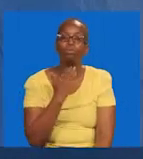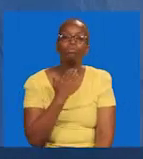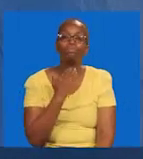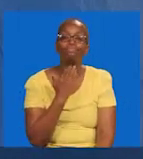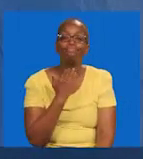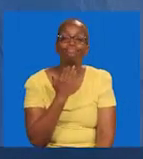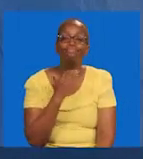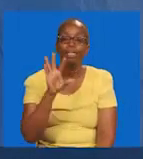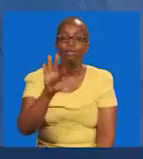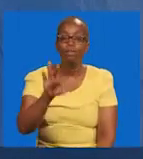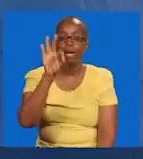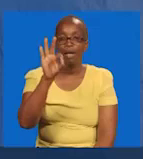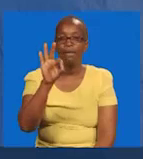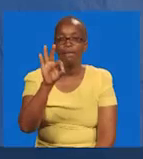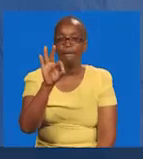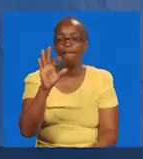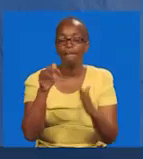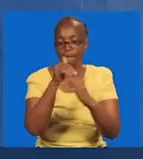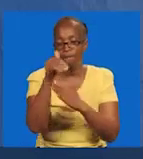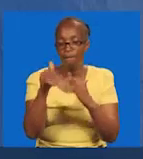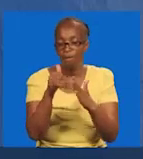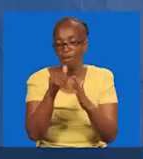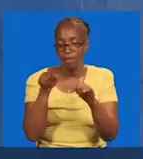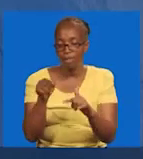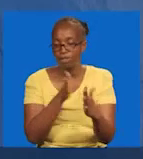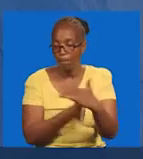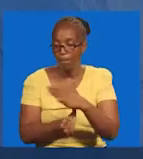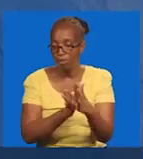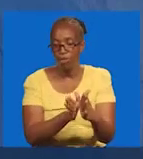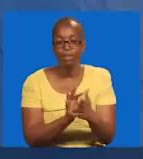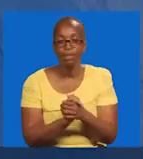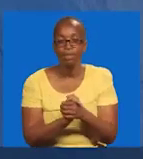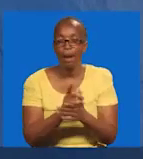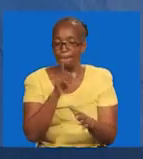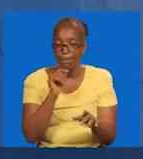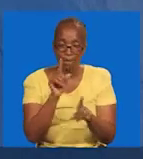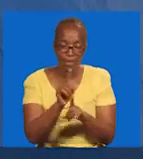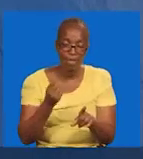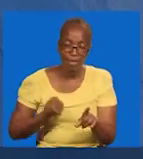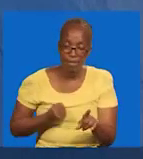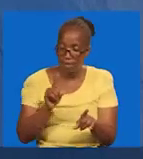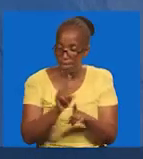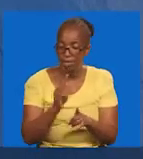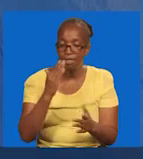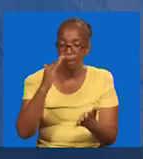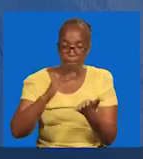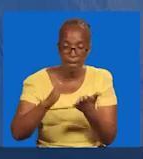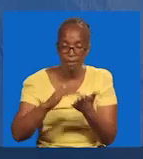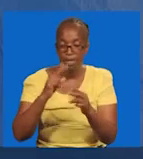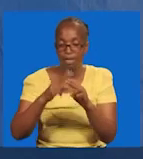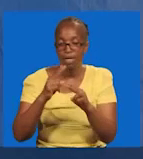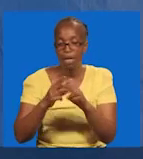Ngependa kuchukua nafasi hii, dugu mtanzamaji, ni kusalimu, asibu ya leo,